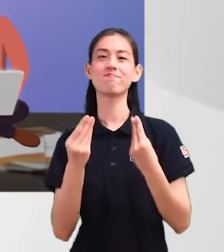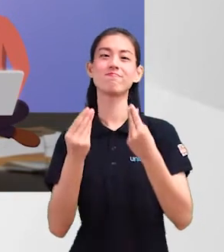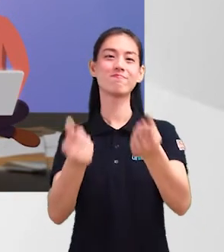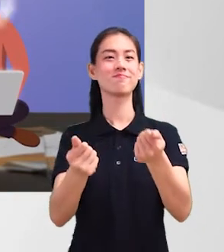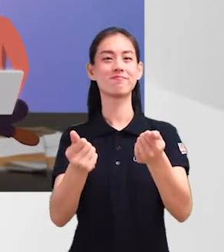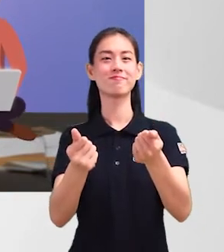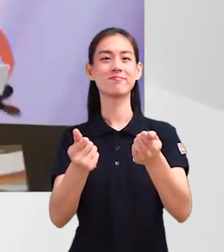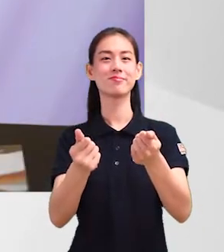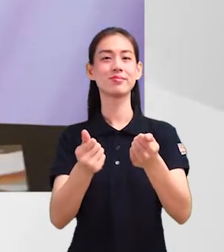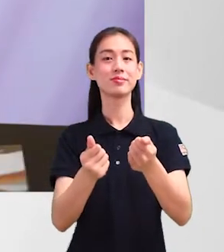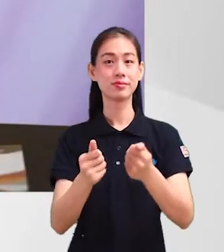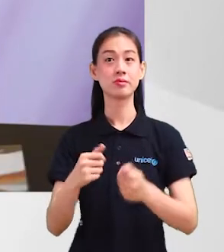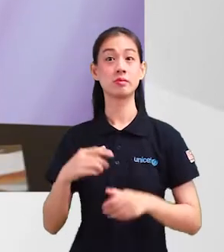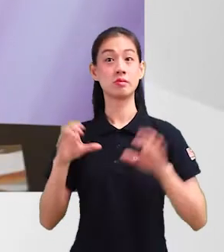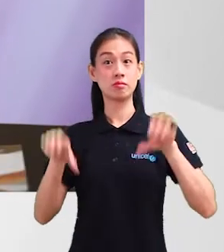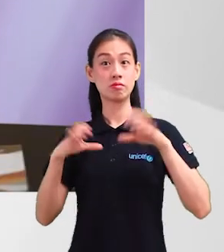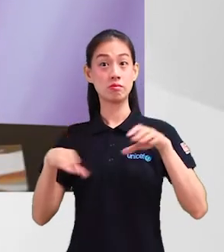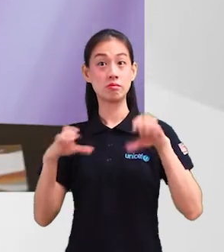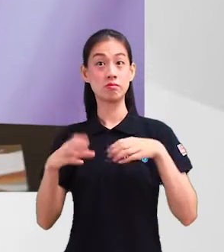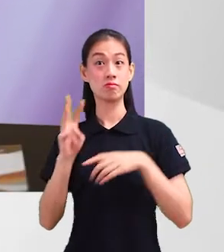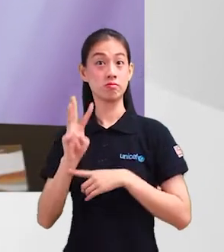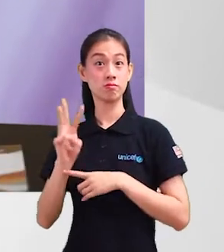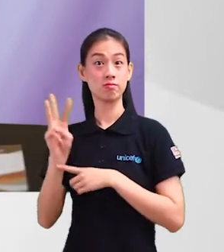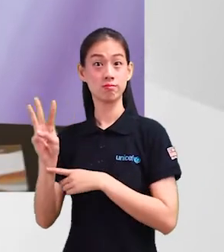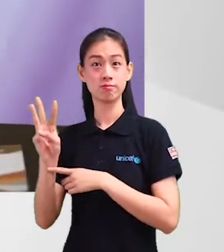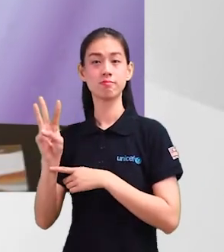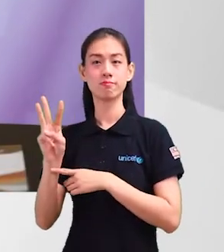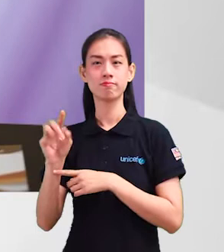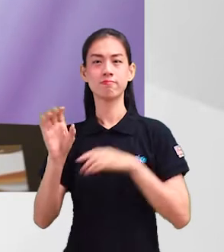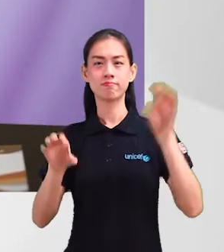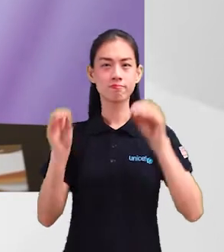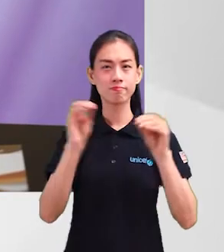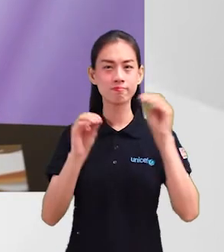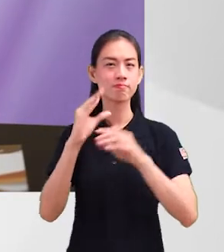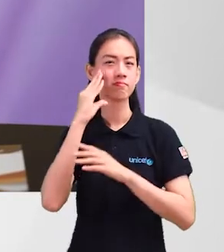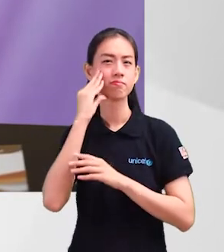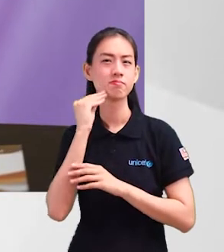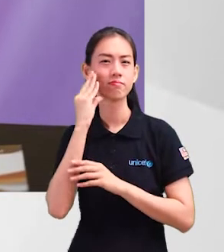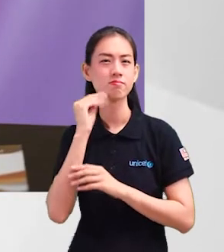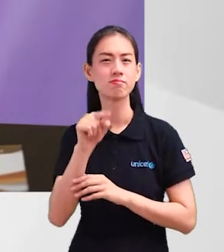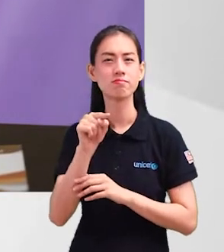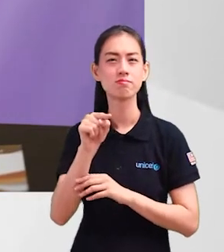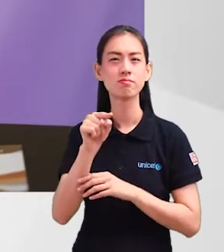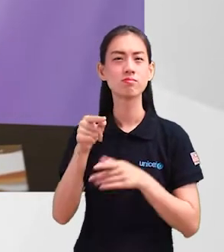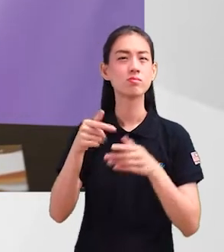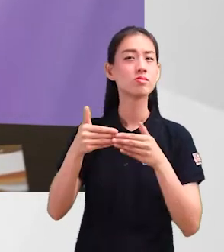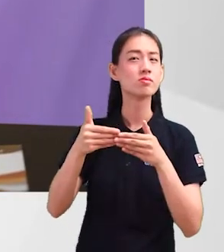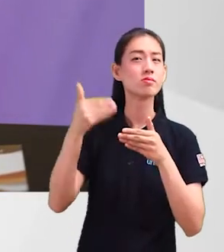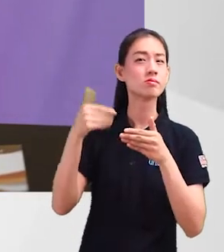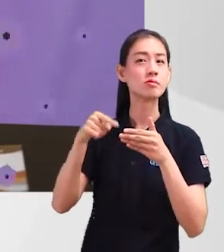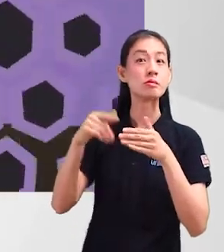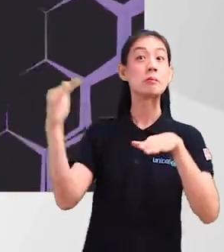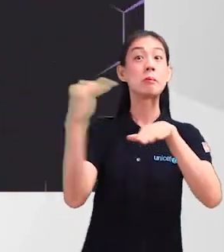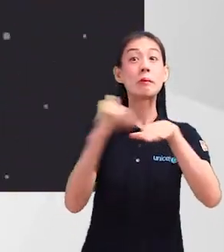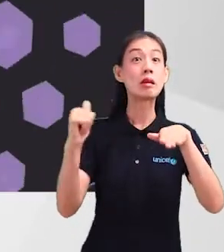tersebut dengan lancar. Apabila kita mereka bentuk suatu laman web, kita juga sedang mereka bentuk pengalaman pengguna kita menggunakan